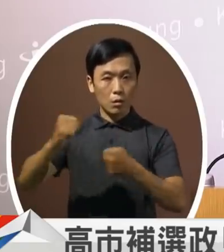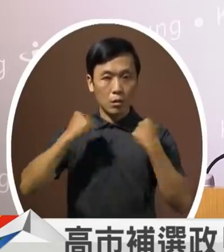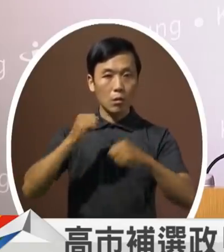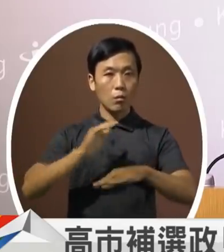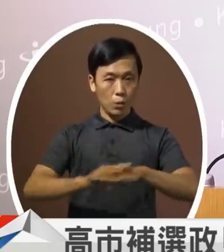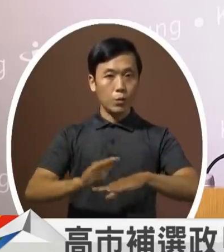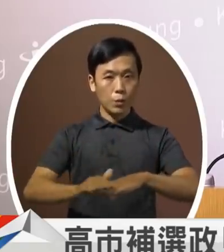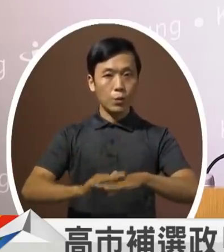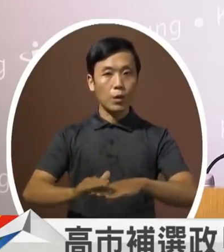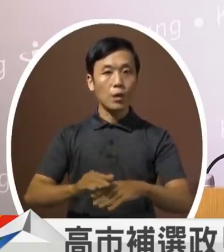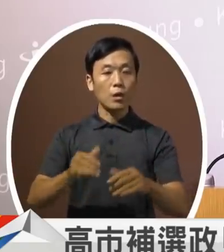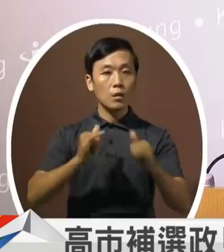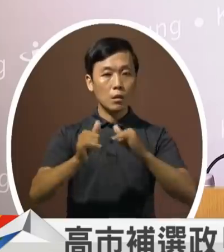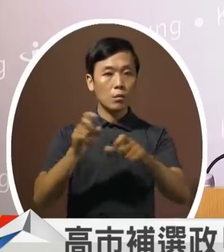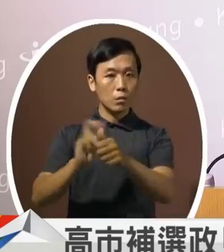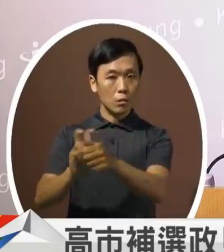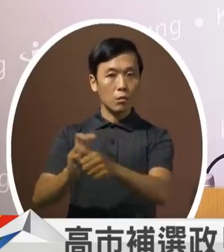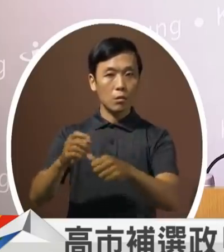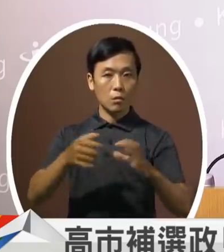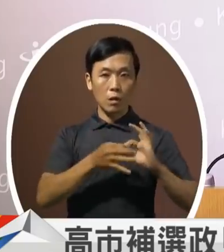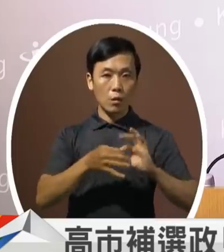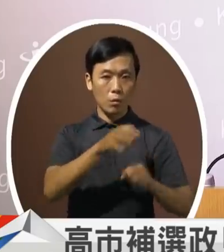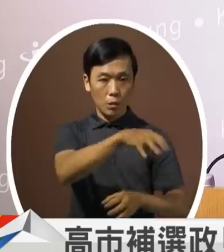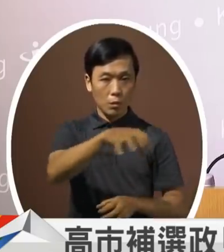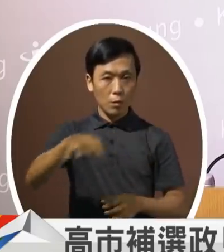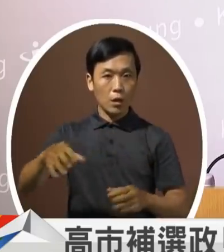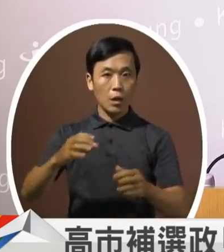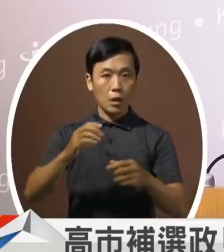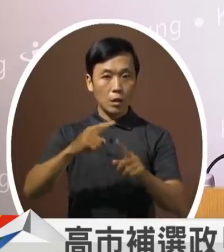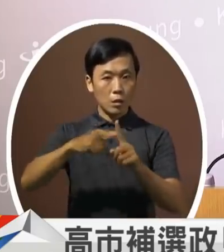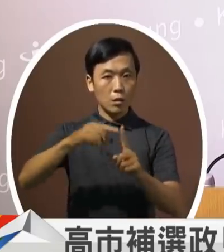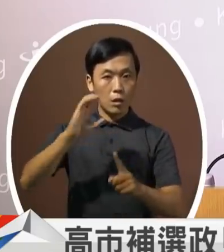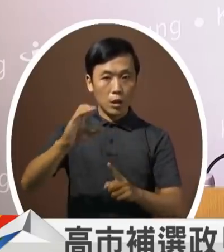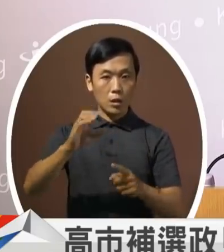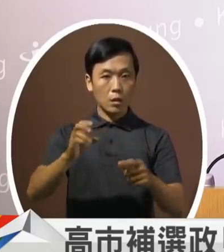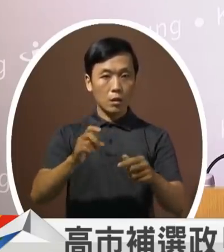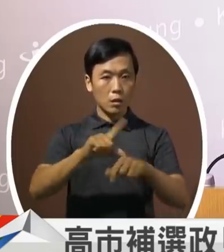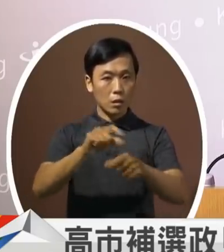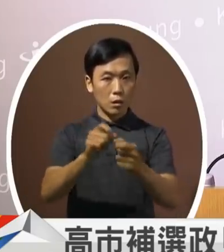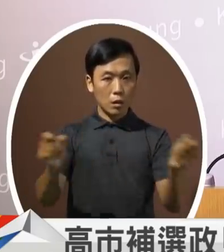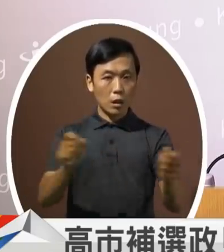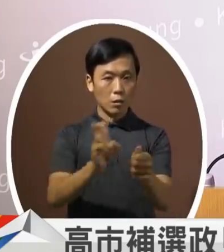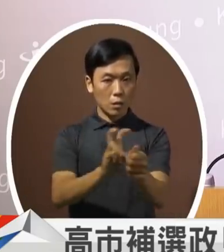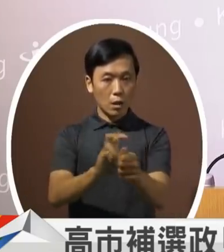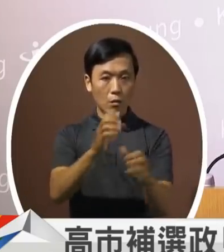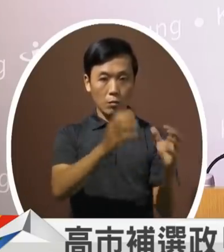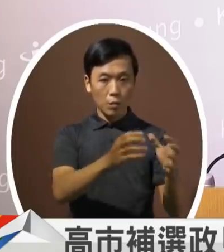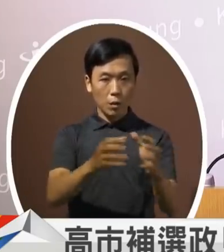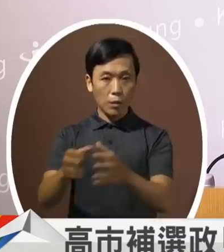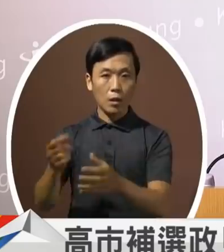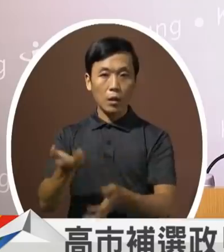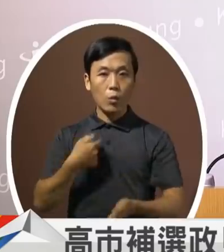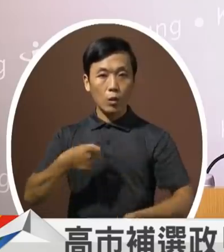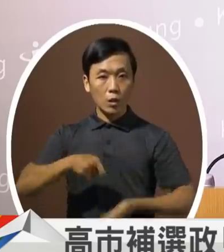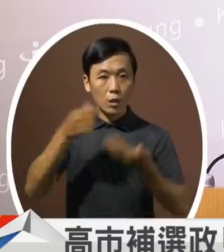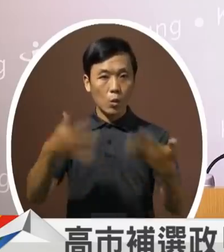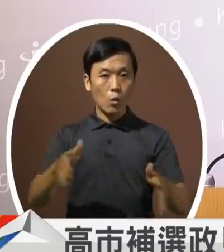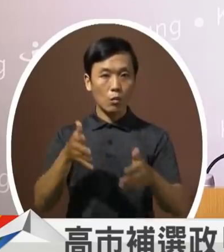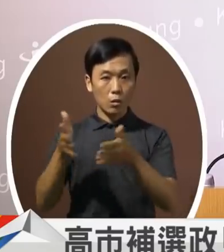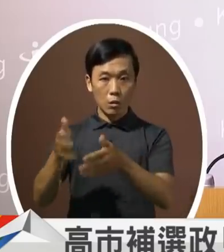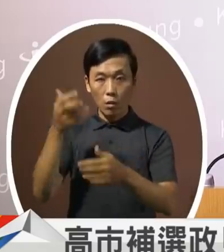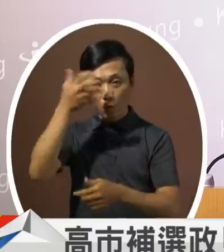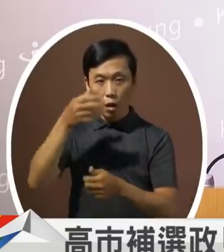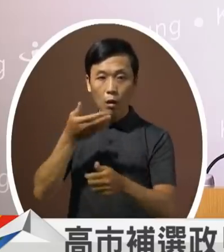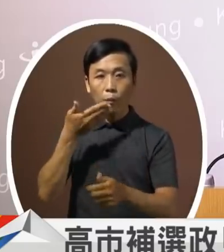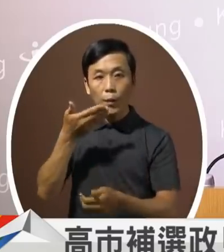社区照顾关怀据点及西级巷弄长照站这刚刚梅珍讲过还有提供老人的公餐健